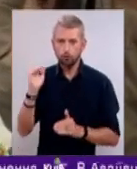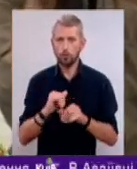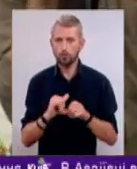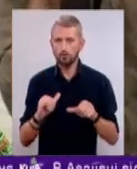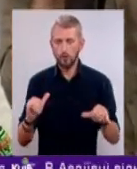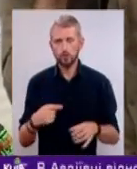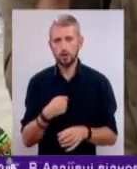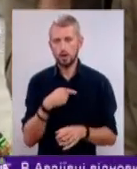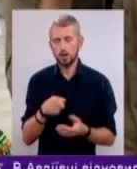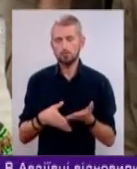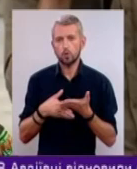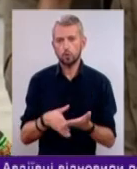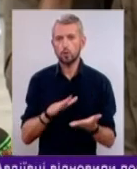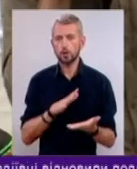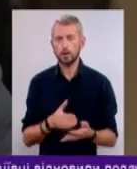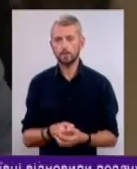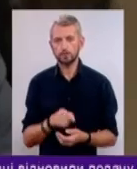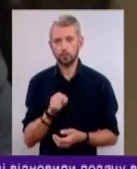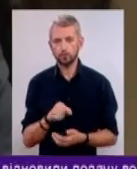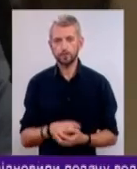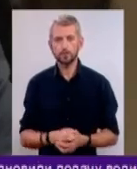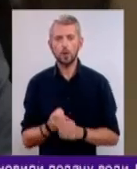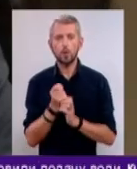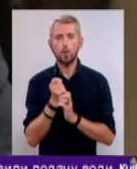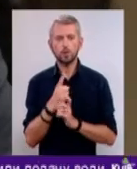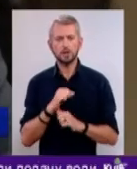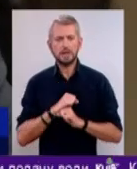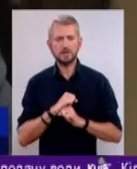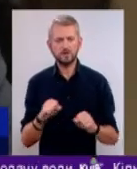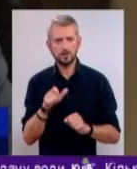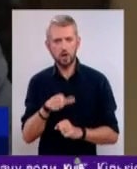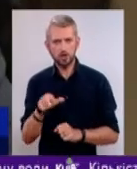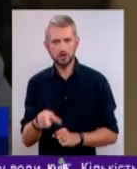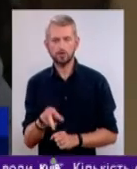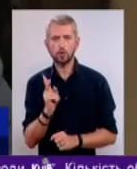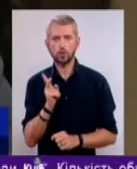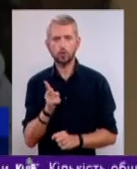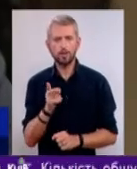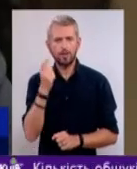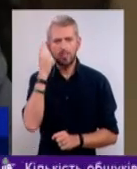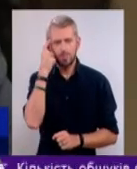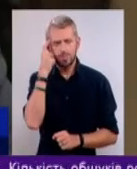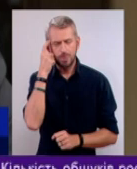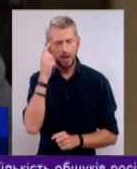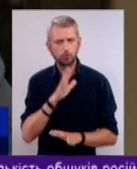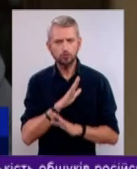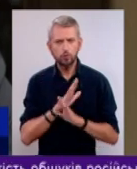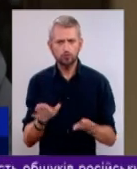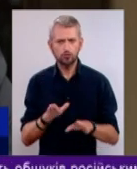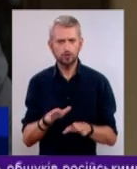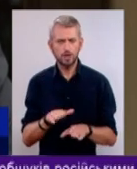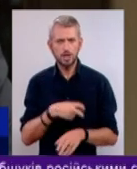Я їм допомогла. 11 звітяжців, котрі, не роздумуючи, ризикнули